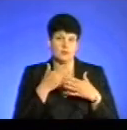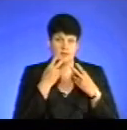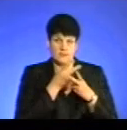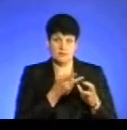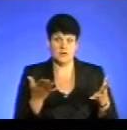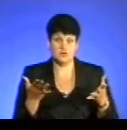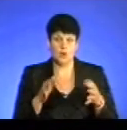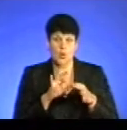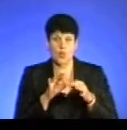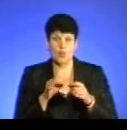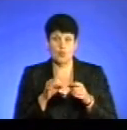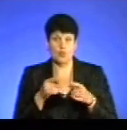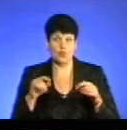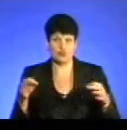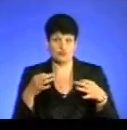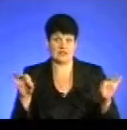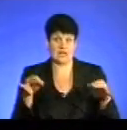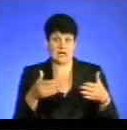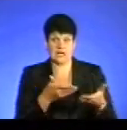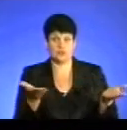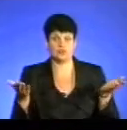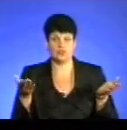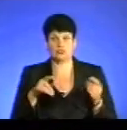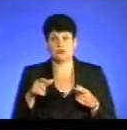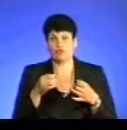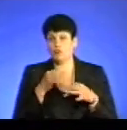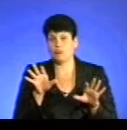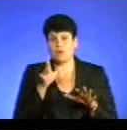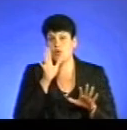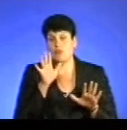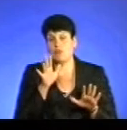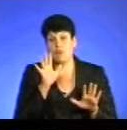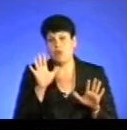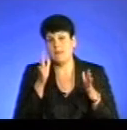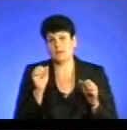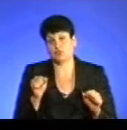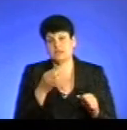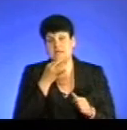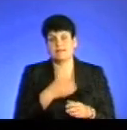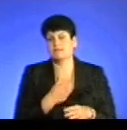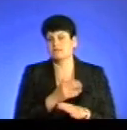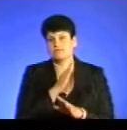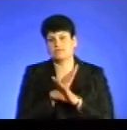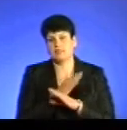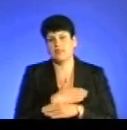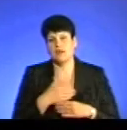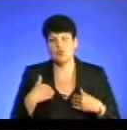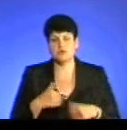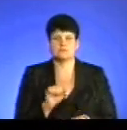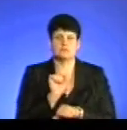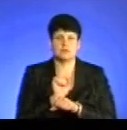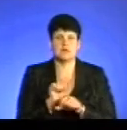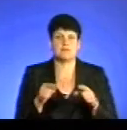колючок, у нас все відкрита територія. Людина в будь момент може сказати, ні, я більше не хочу, прекращається моя